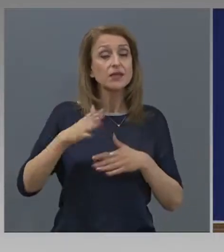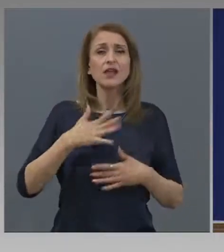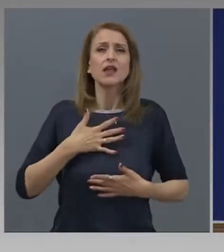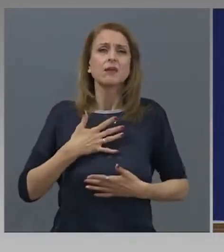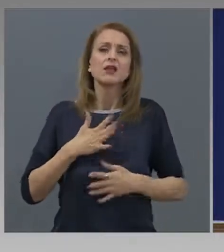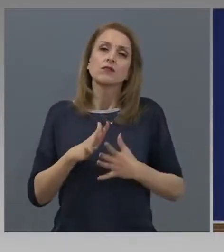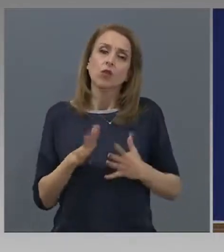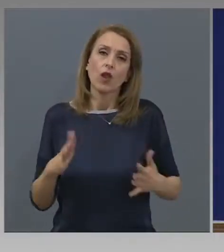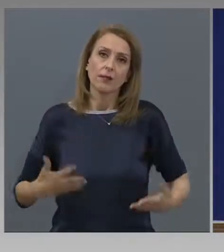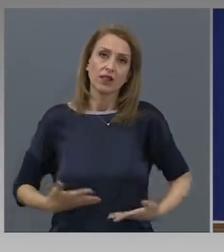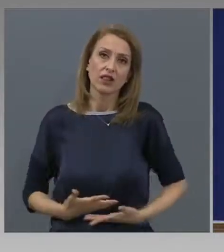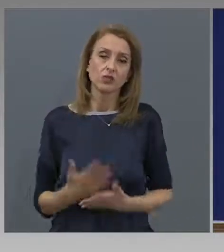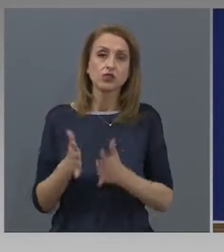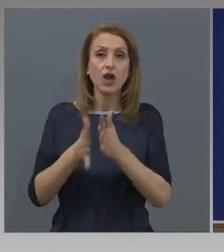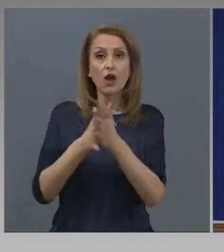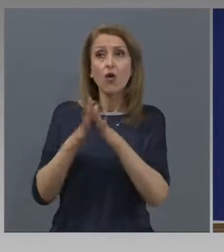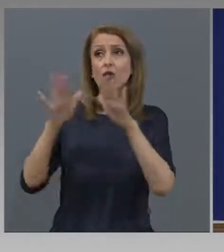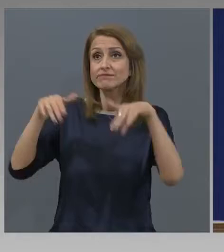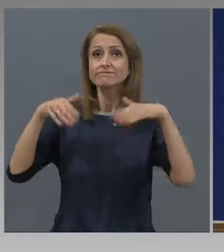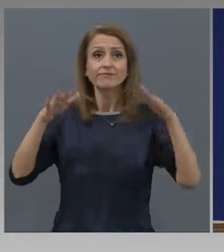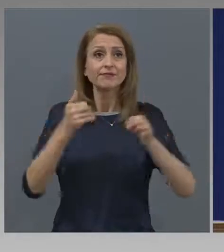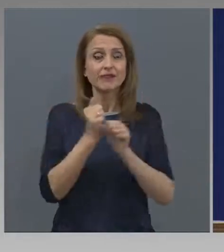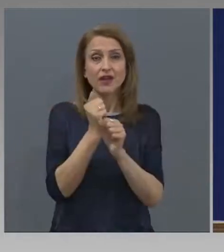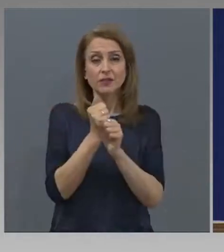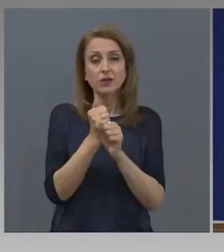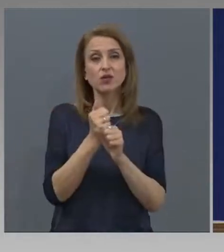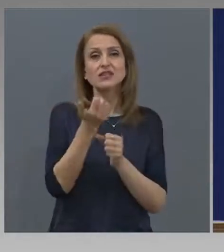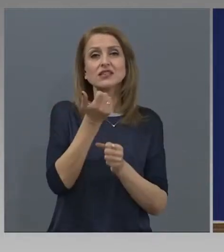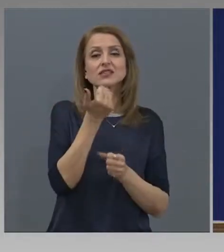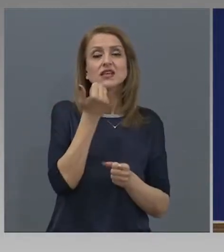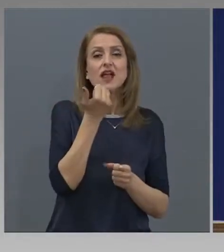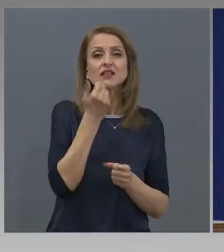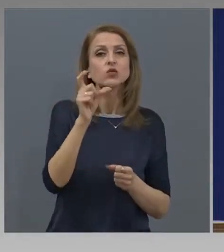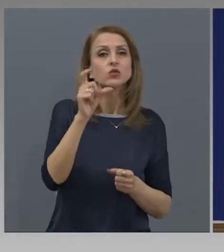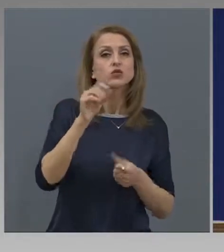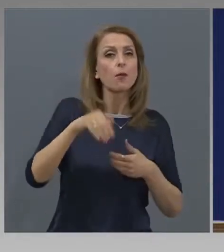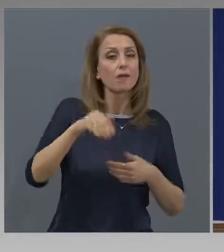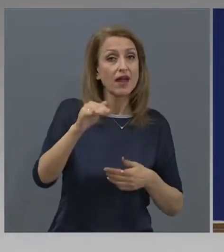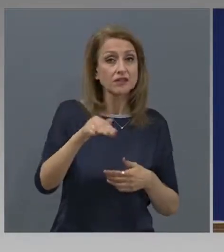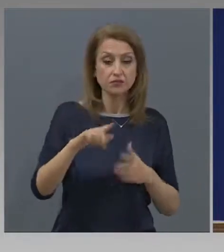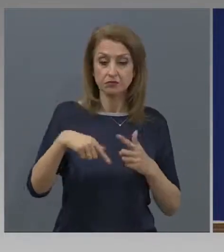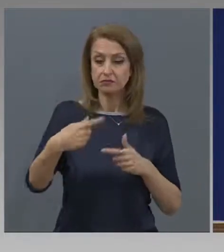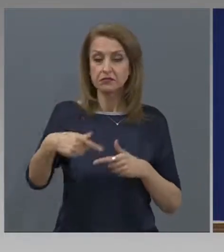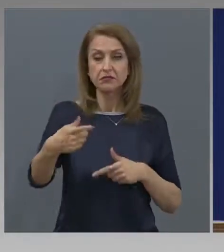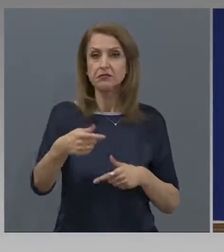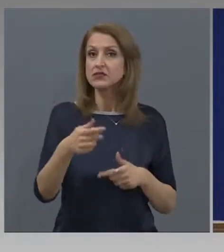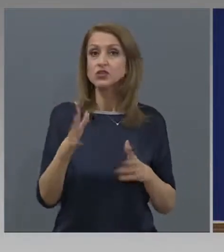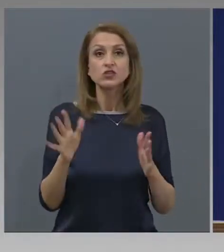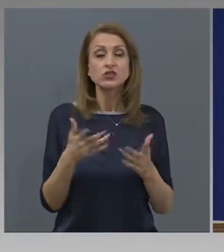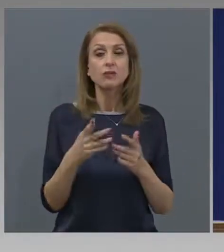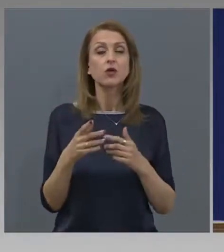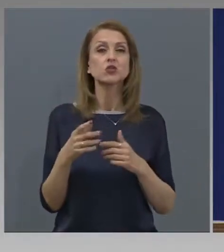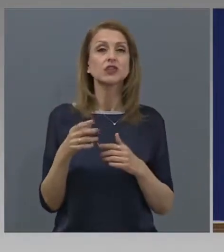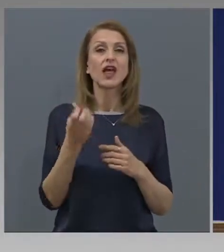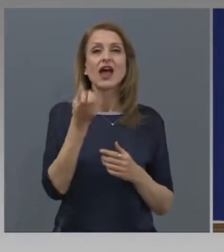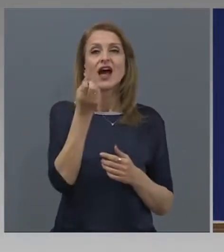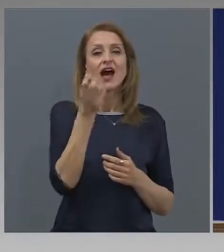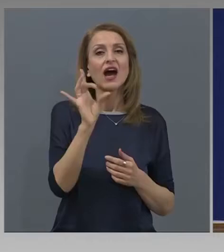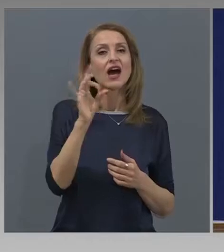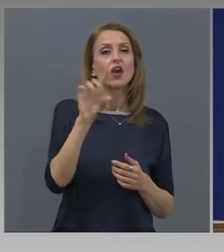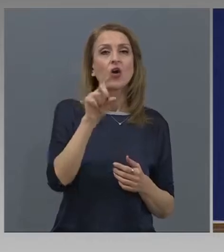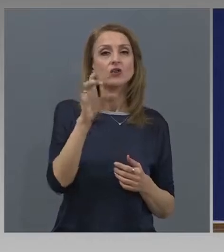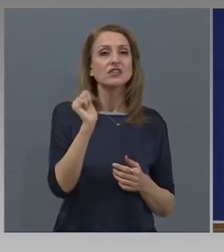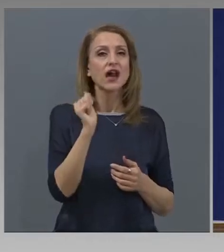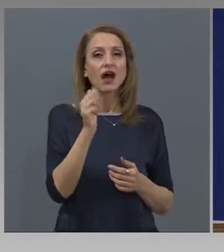хора, които да работят в сълското стопанство. Съвсем скоро, само след броени седмици, ще започне разобера. Това е една облаза, в